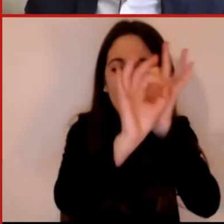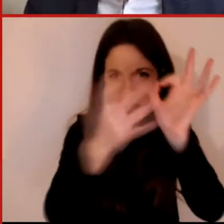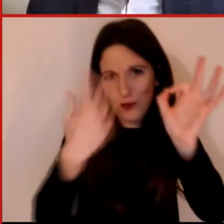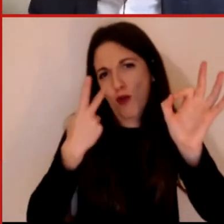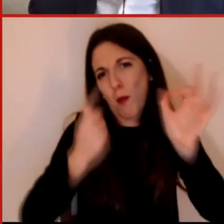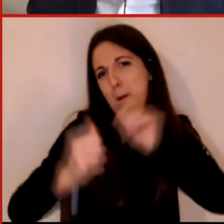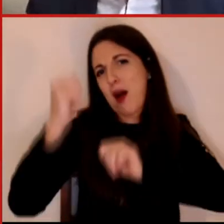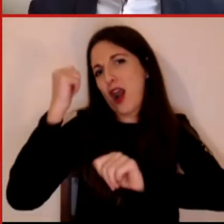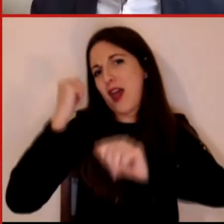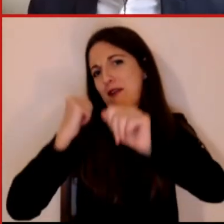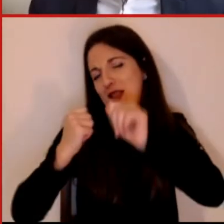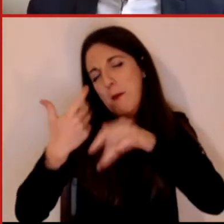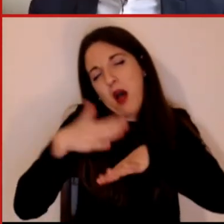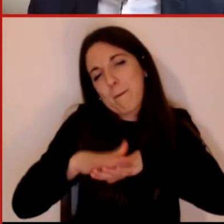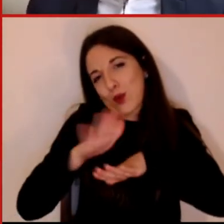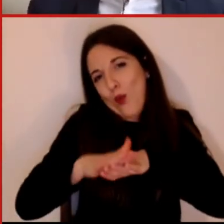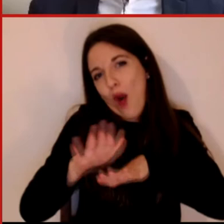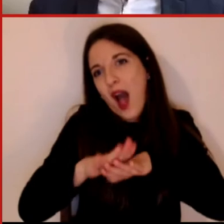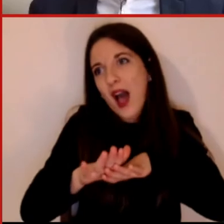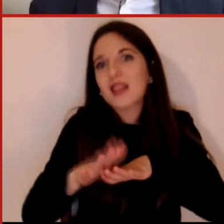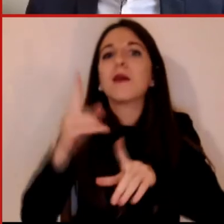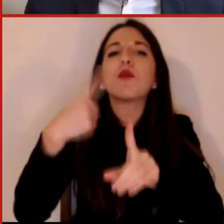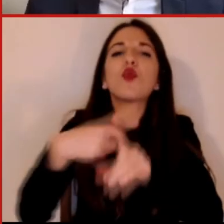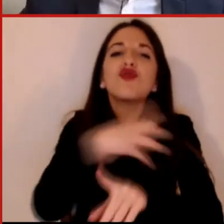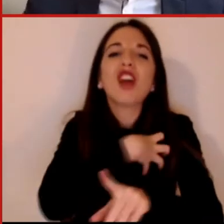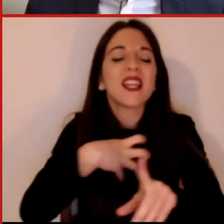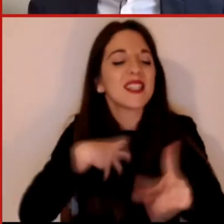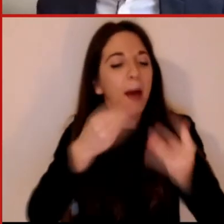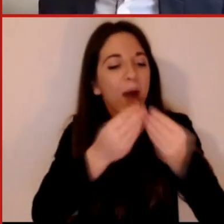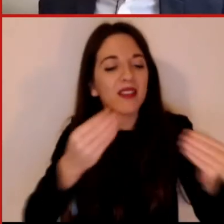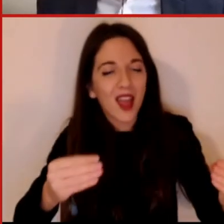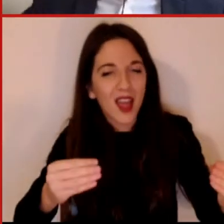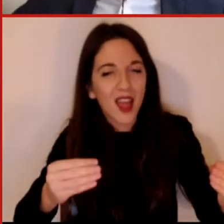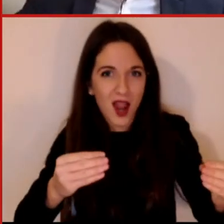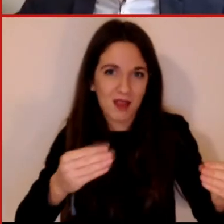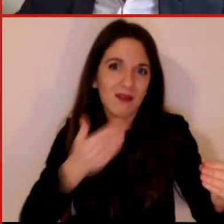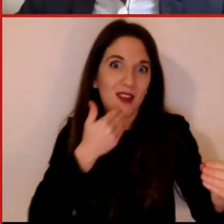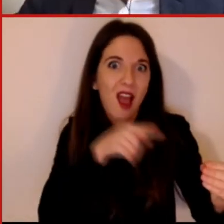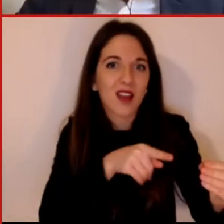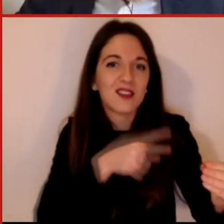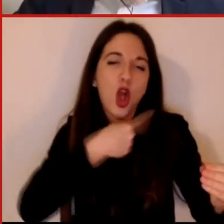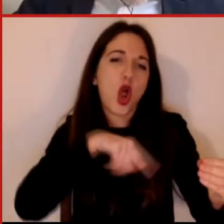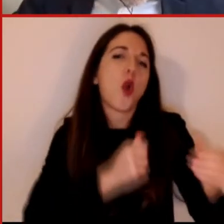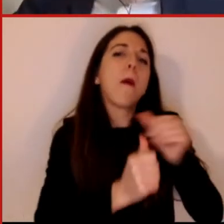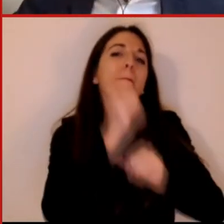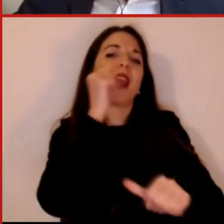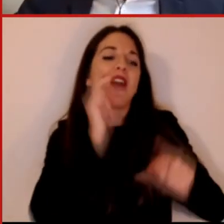'ingegneria, la scienza dei materiali, cioè noi in realtà facciamo costantemente previsioni su quello che sono fenomeni fisici.